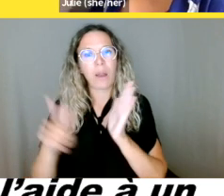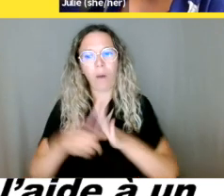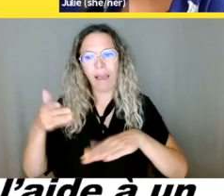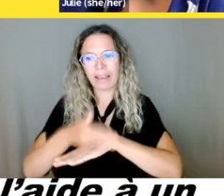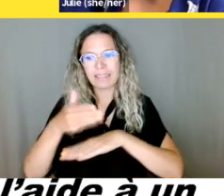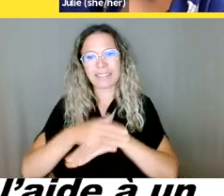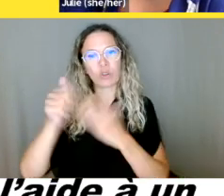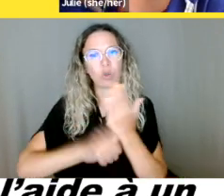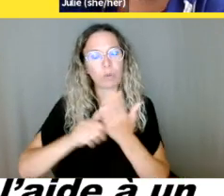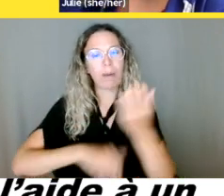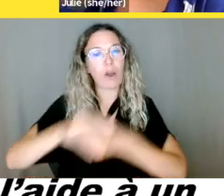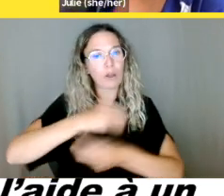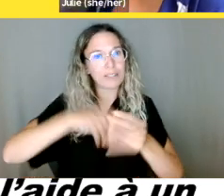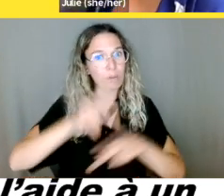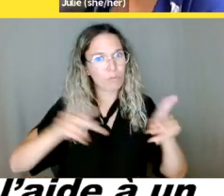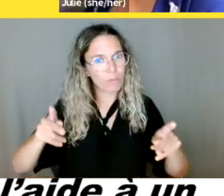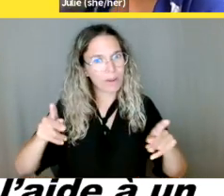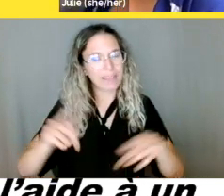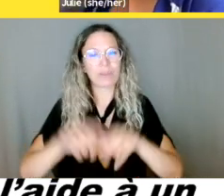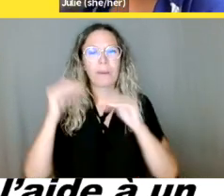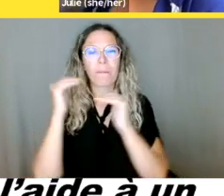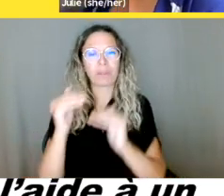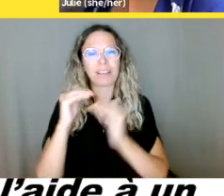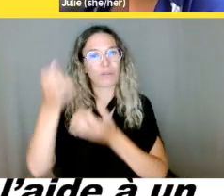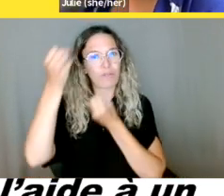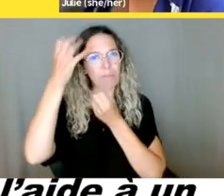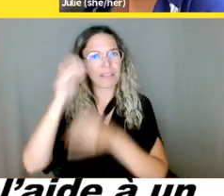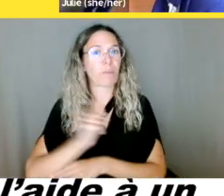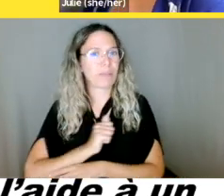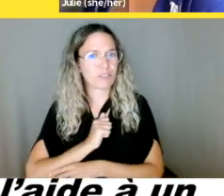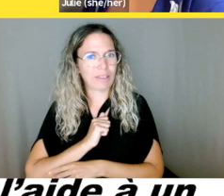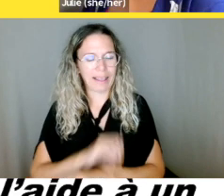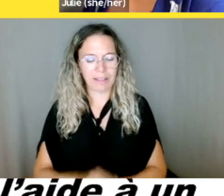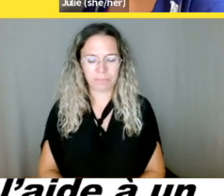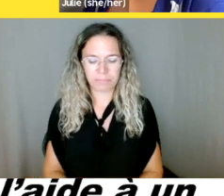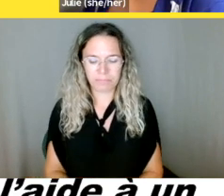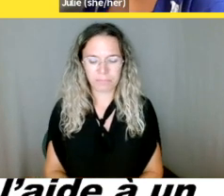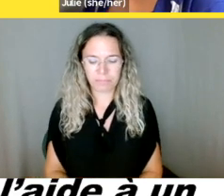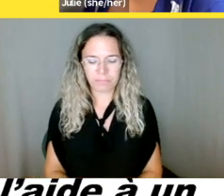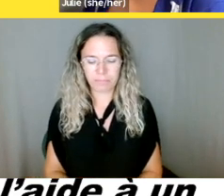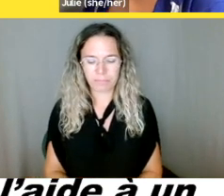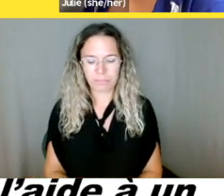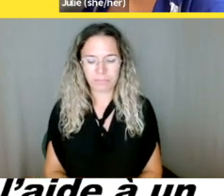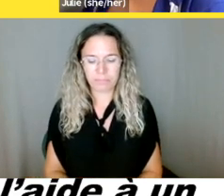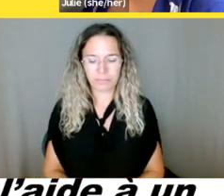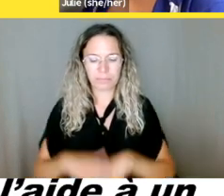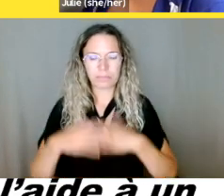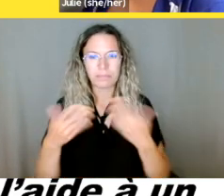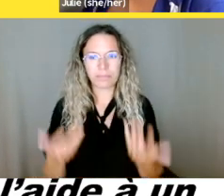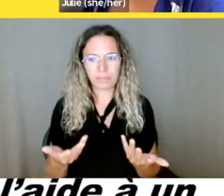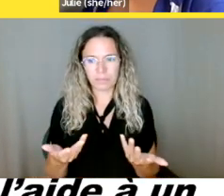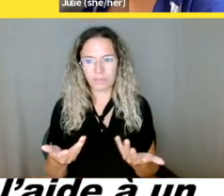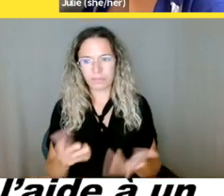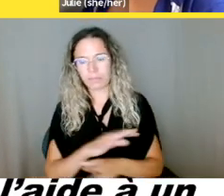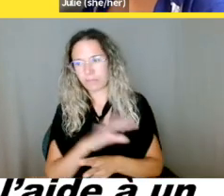Et également, ça fait partie de l 15 de la Charte canadienne. Donc, vous pouvez informer les employés de votre